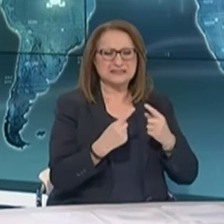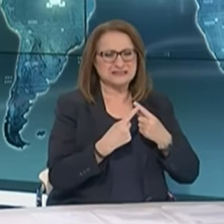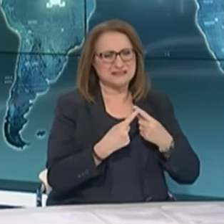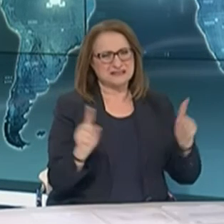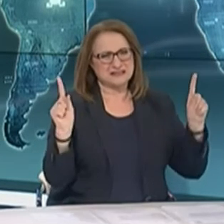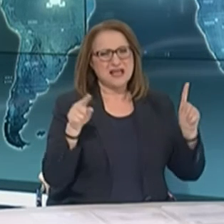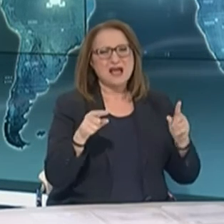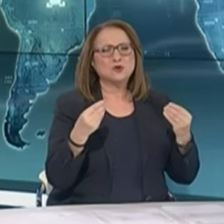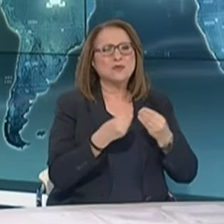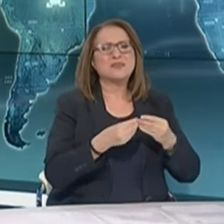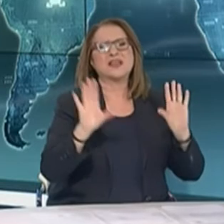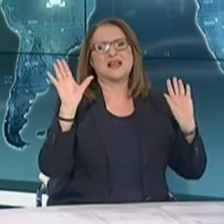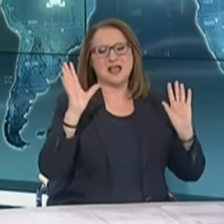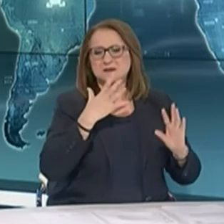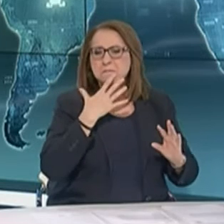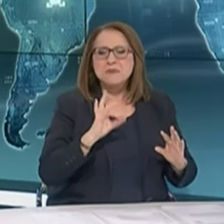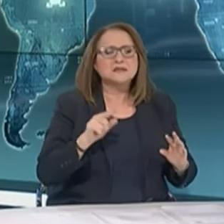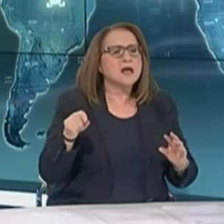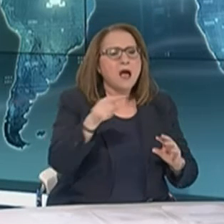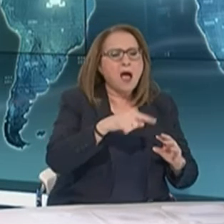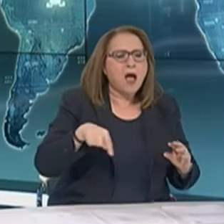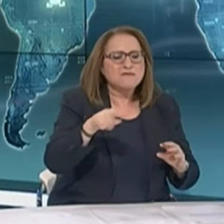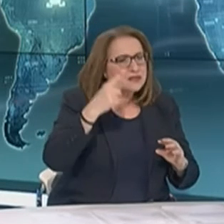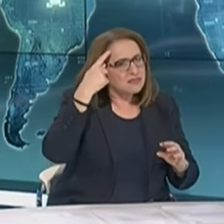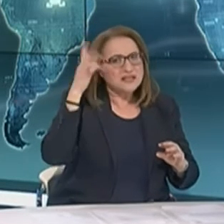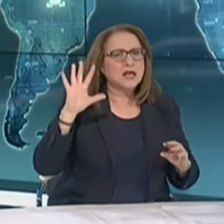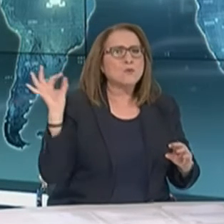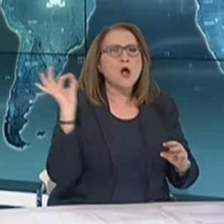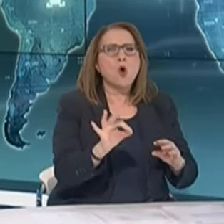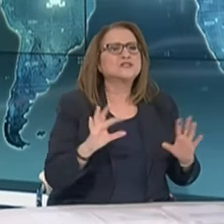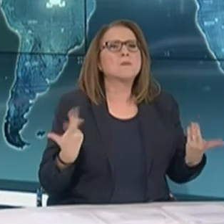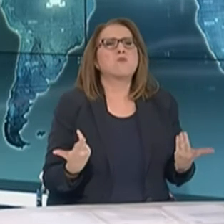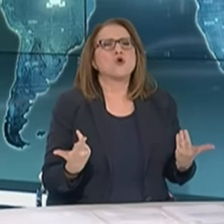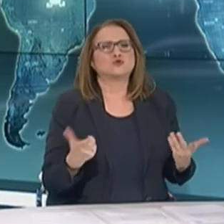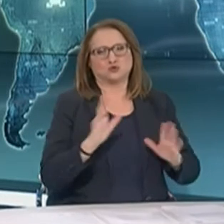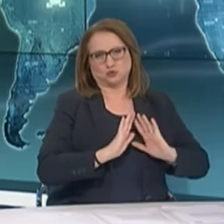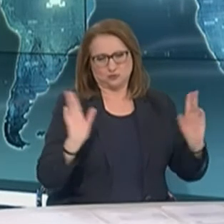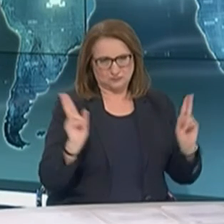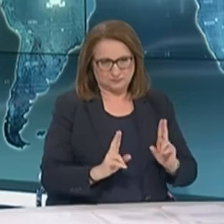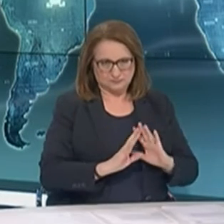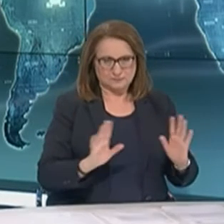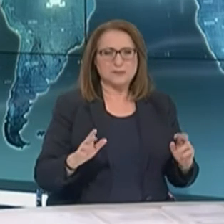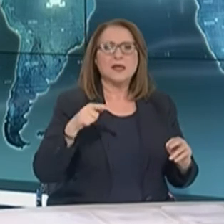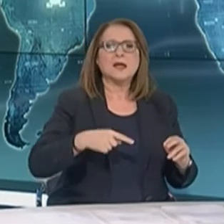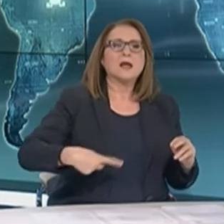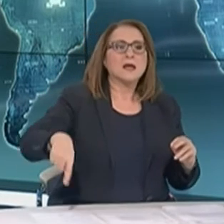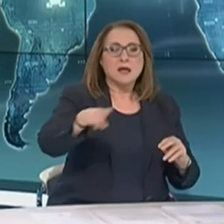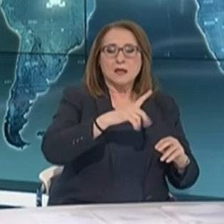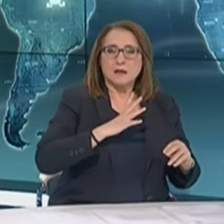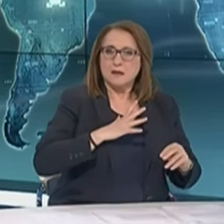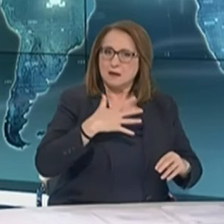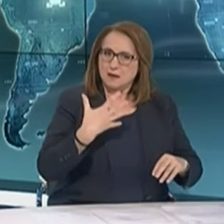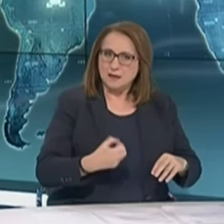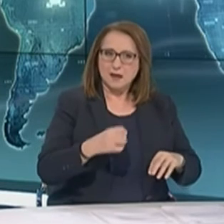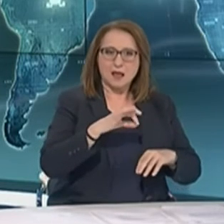51 ασθενείς νοσηλεύονται, εκ των οποίων οι 8 είναι διασωληνωμένοι σε νοσοκομεία της Αθήνας,